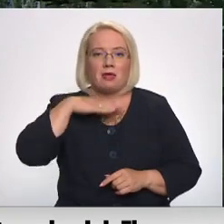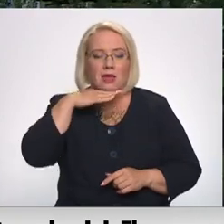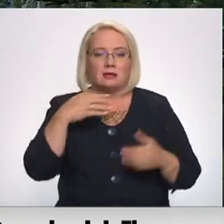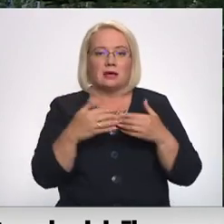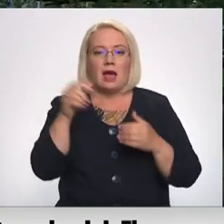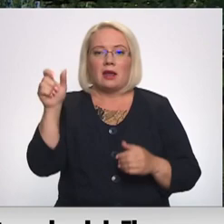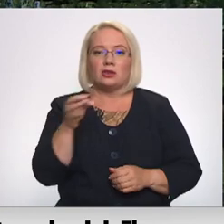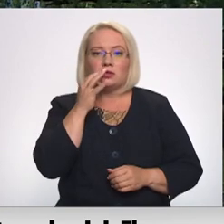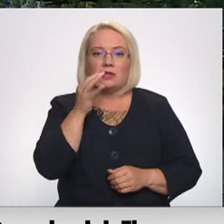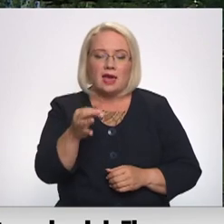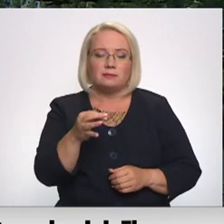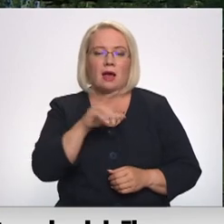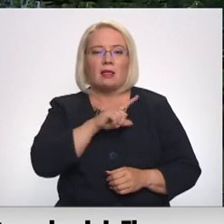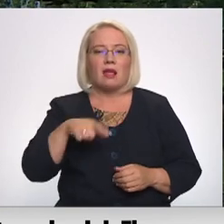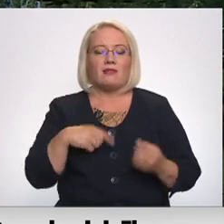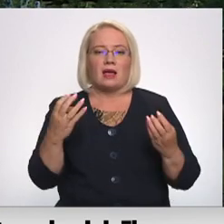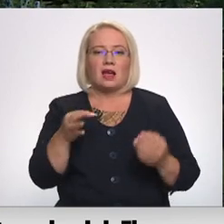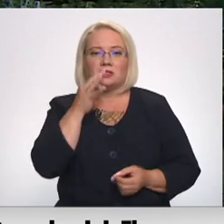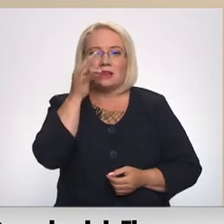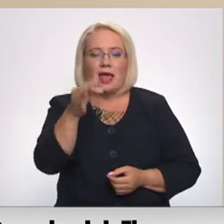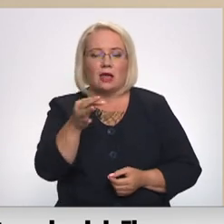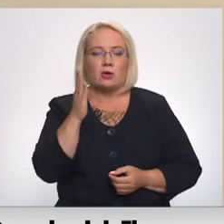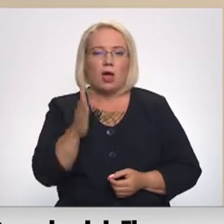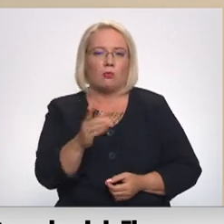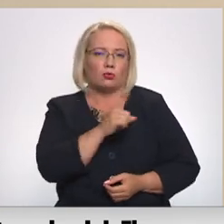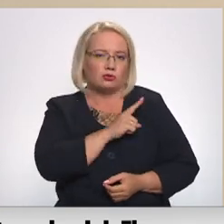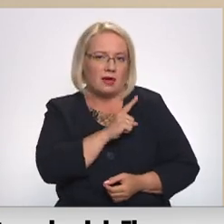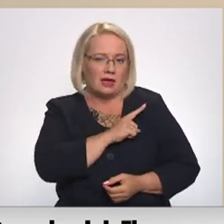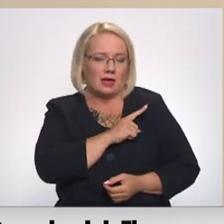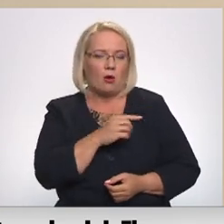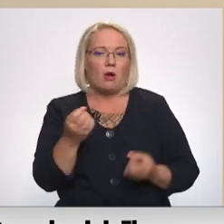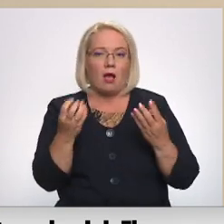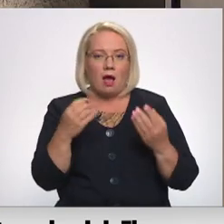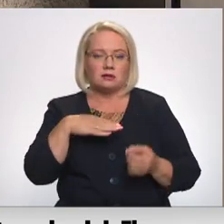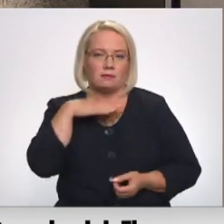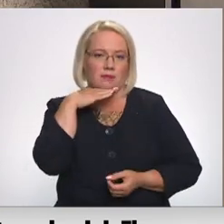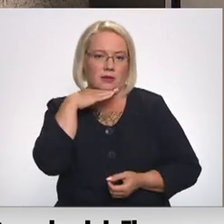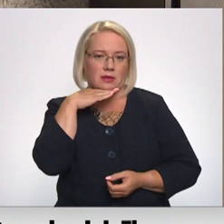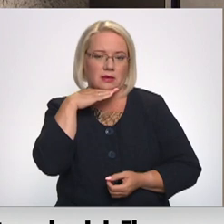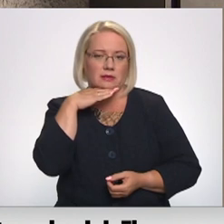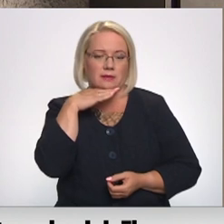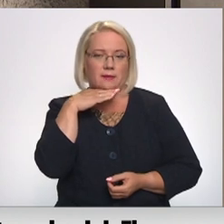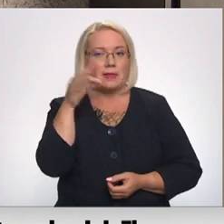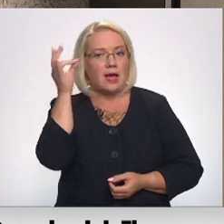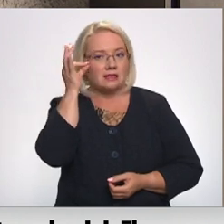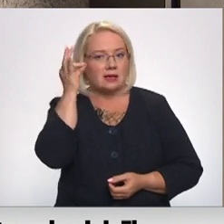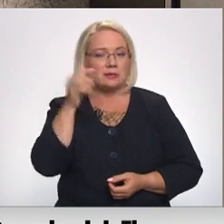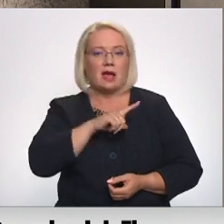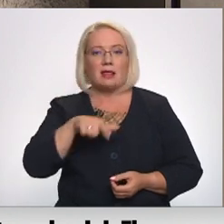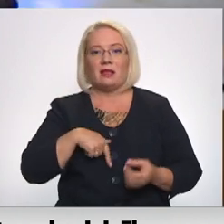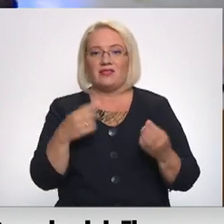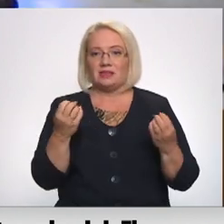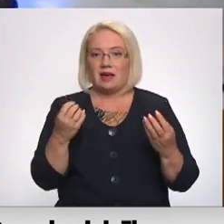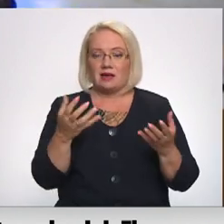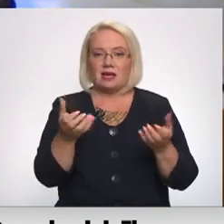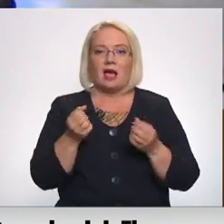uzsvēri, ka pret Latvijas gāzes pausto jābūt uzmanīgiem un gāzes pietikšot. Atcerēsimies, ka Latvijas gāzes kā